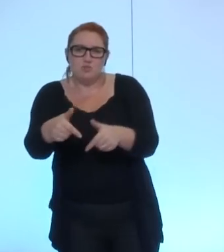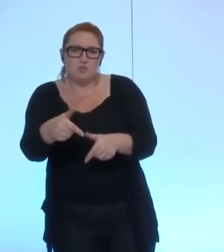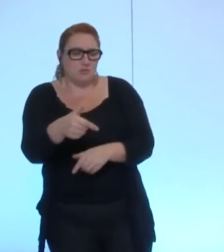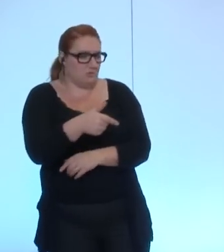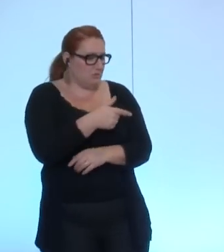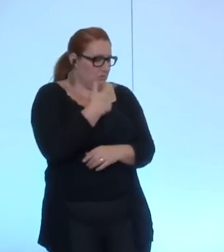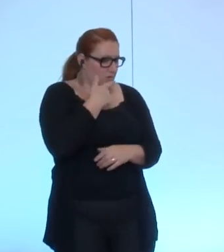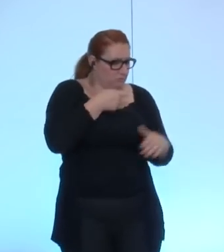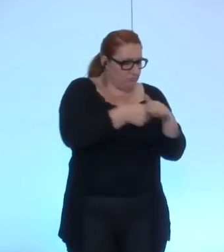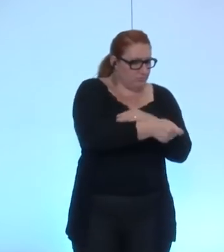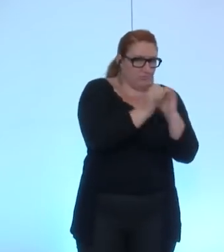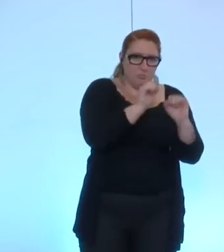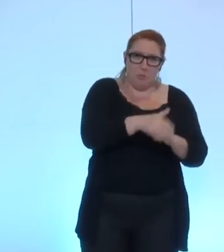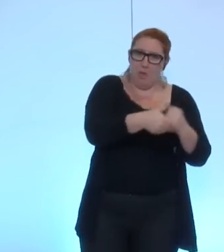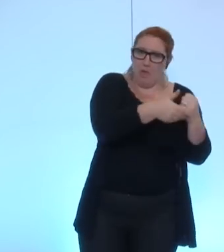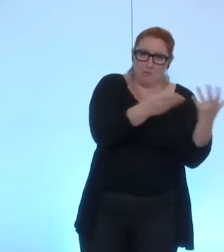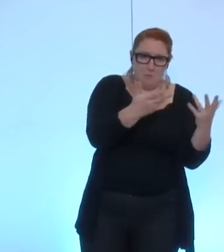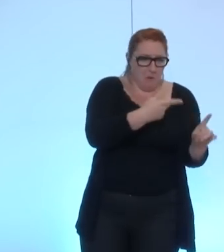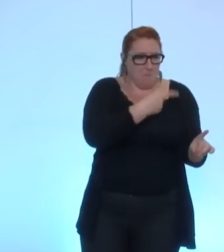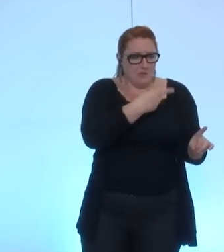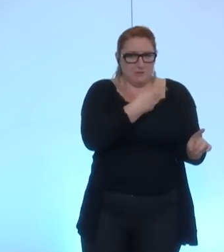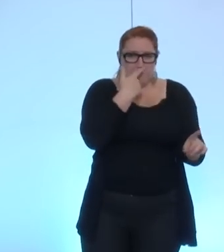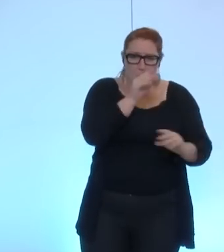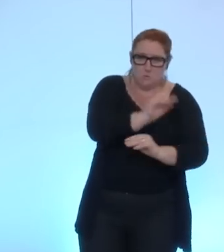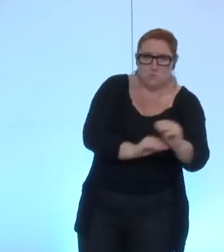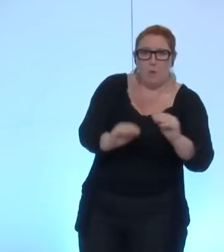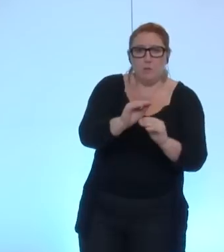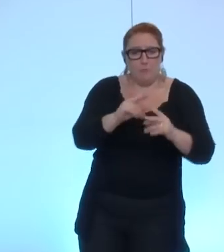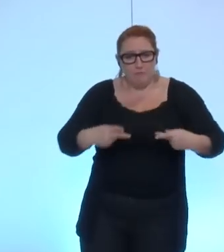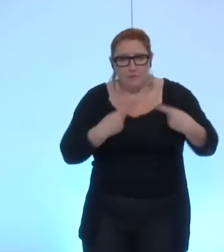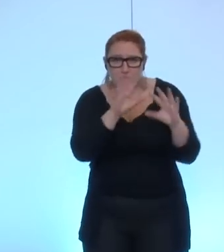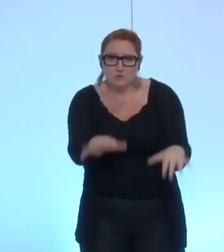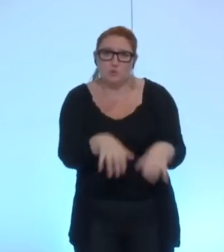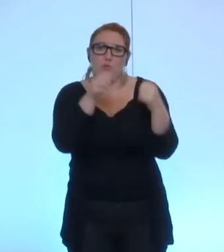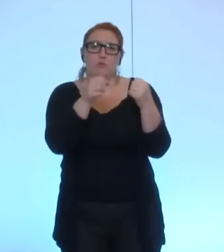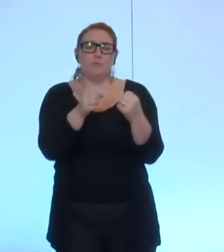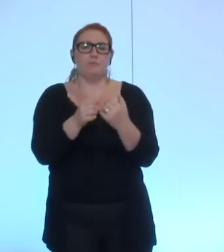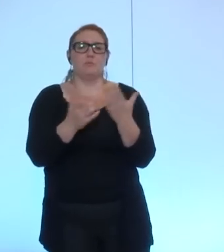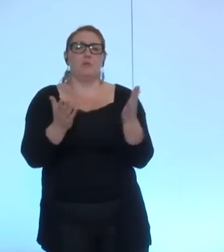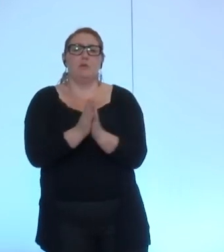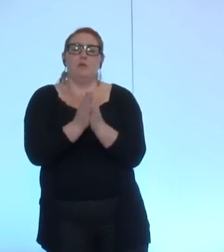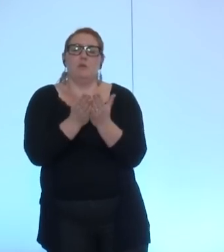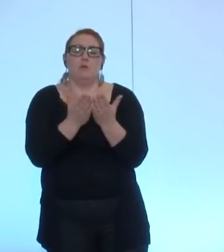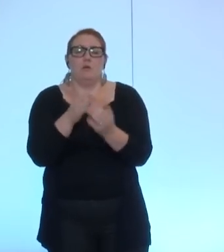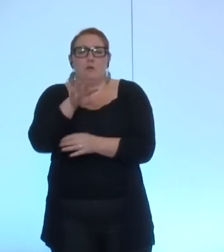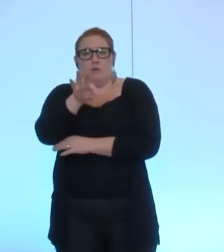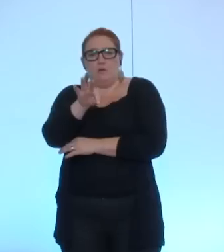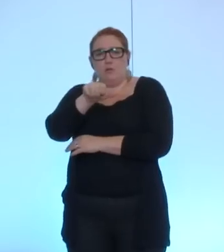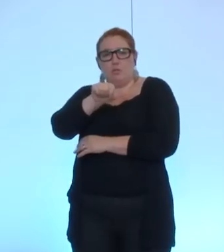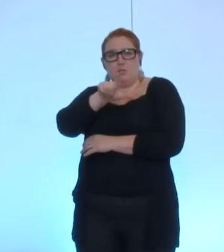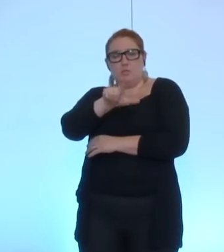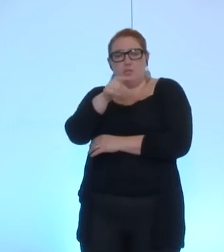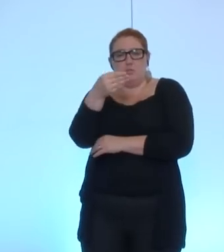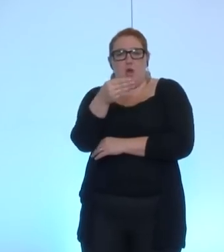en rien dérisoire il est dit dans le Talmud qui sauve une vie sauve le monde entier